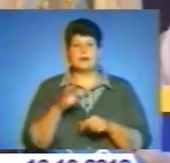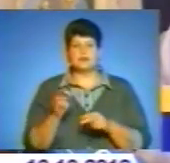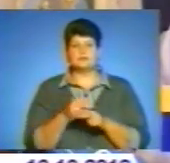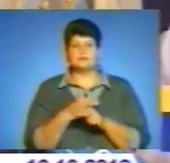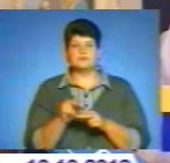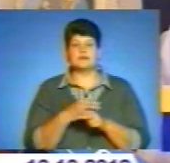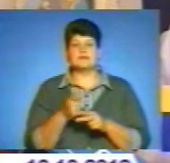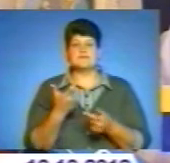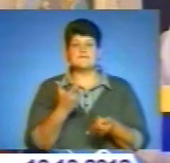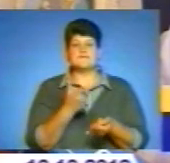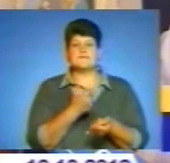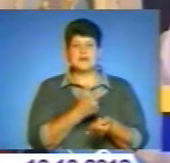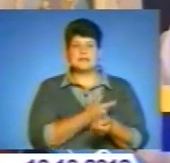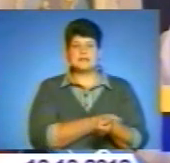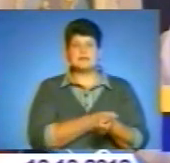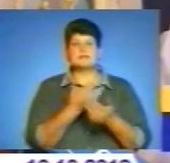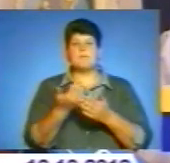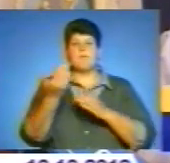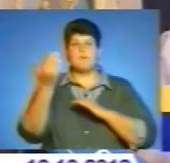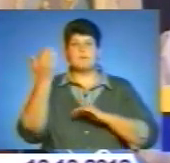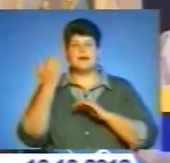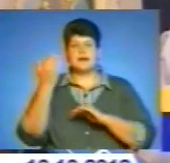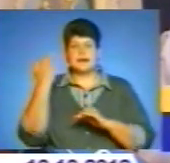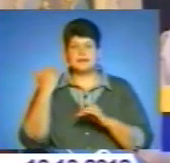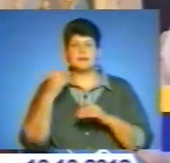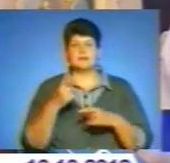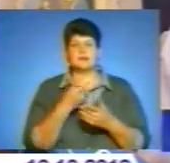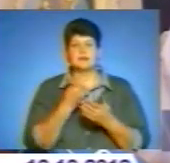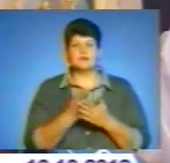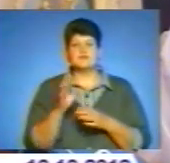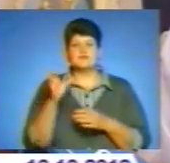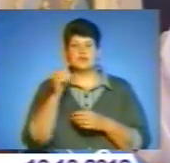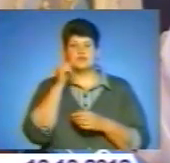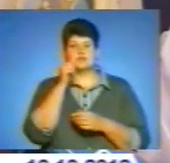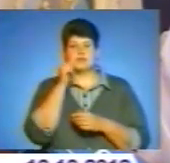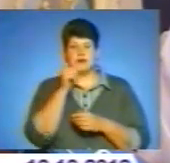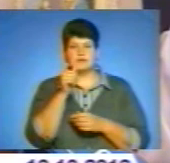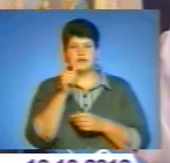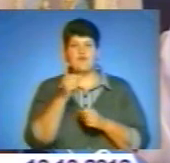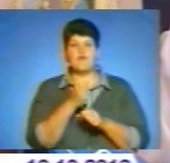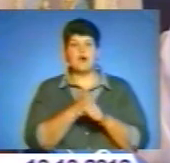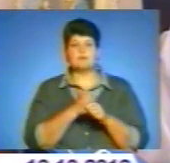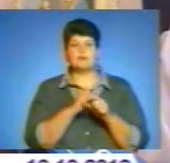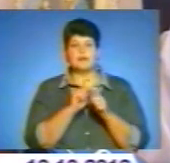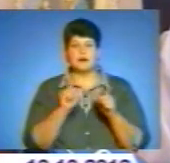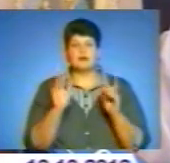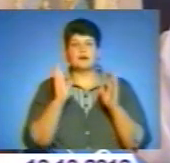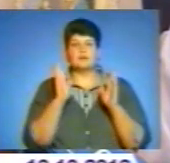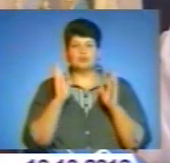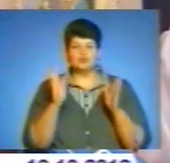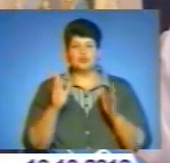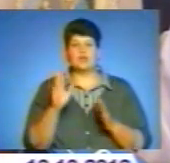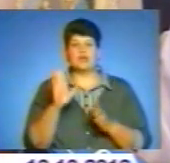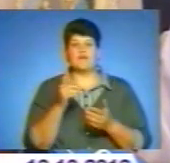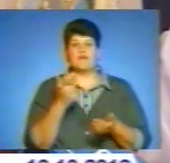Як кажуть лікарі, не така страшна хвороба, як її наслідки. Основним методом профілактики, звичайно, ще є вакцинація. І вже